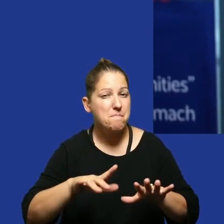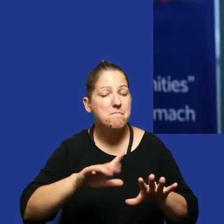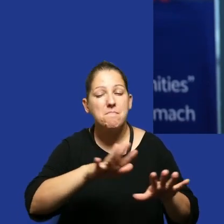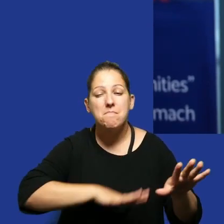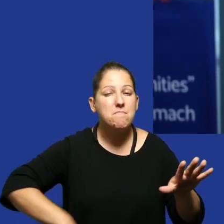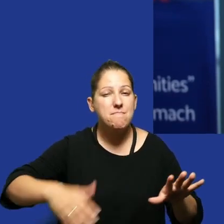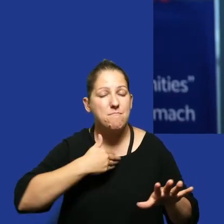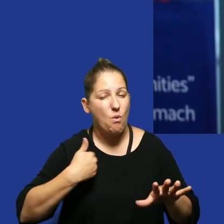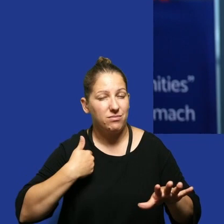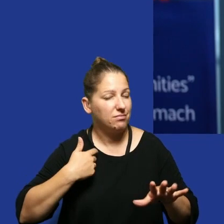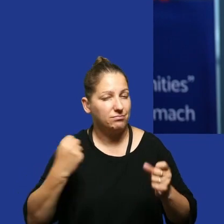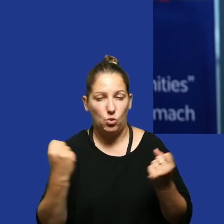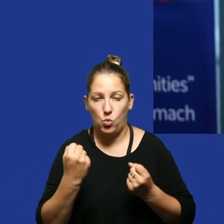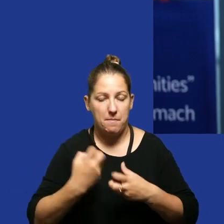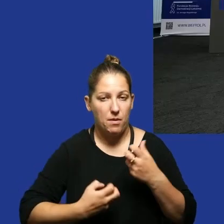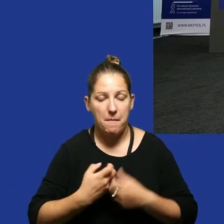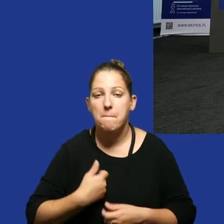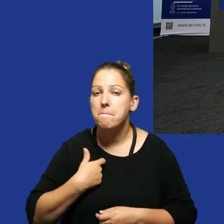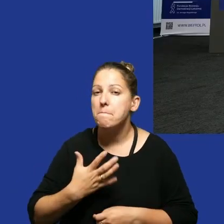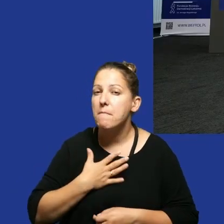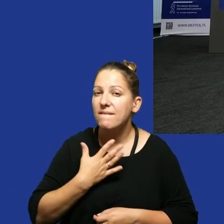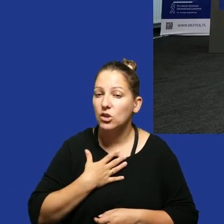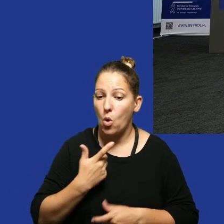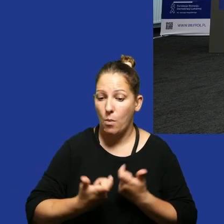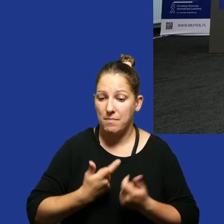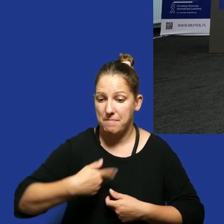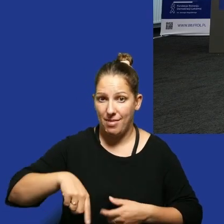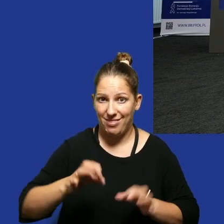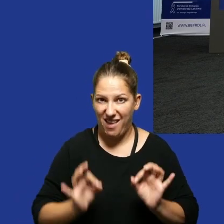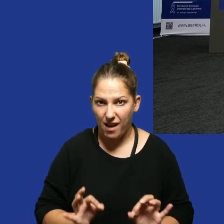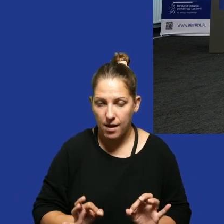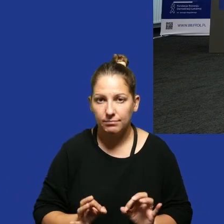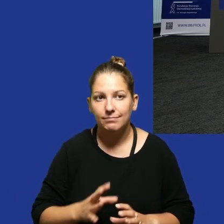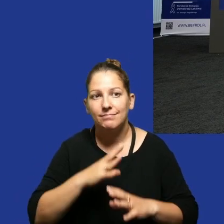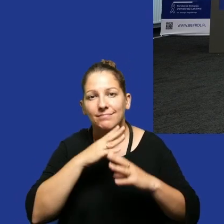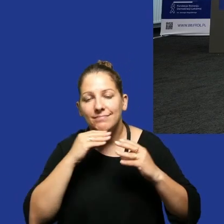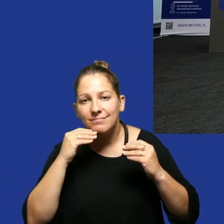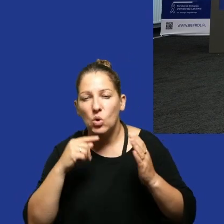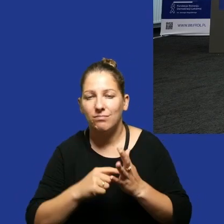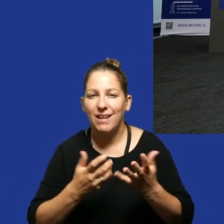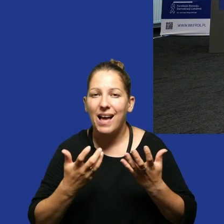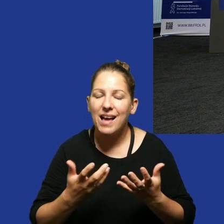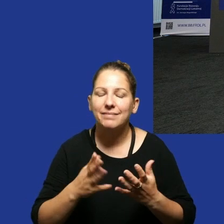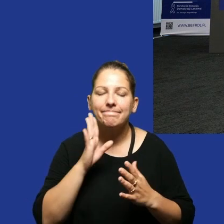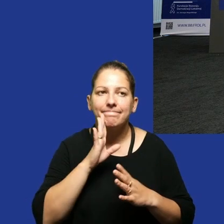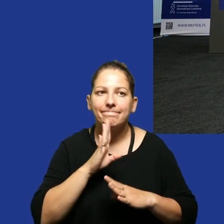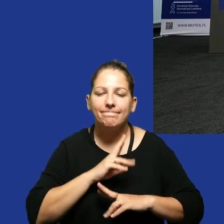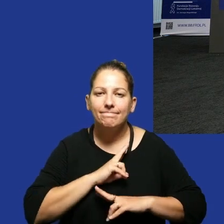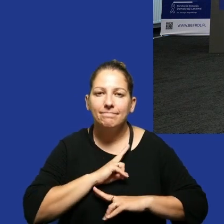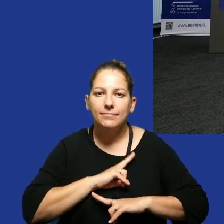bardzo duży problem. Mam wrażenie to, co robimy w tej chwili, że ten nasz uśmiech to jest chęć zachowania